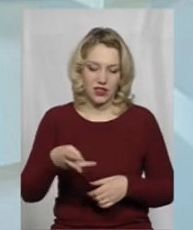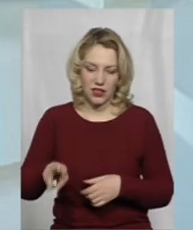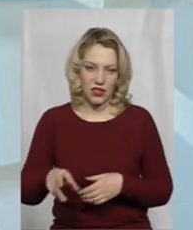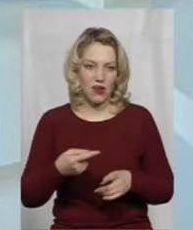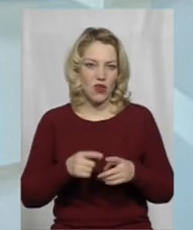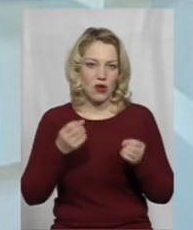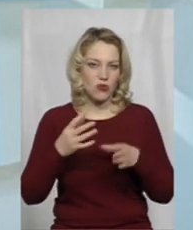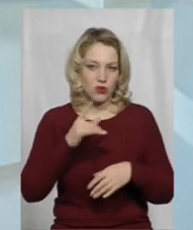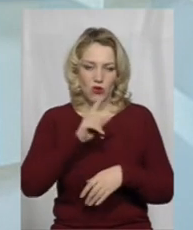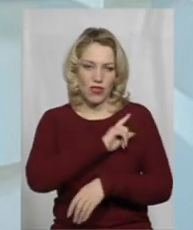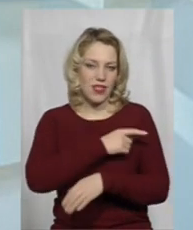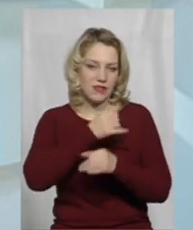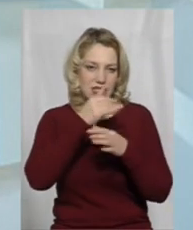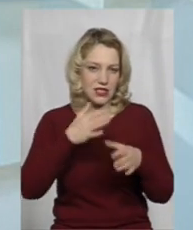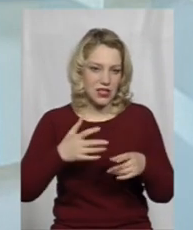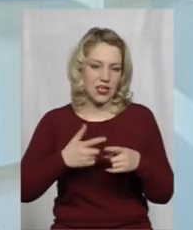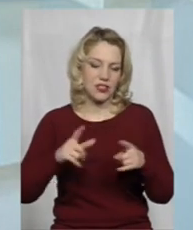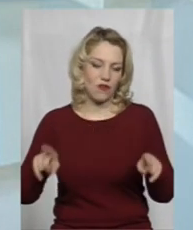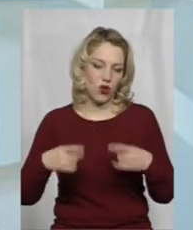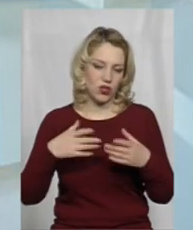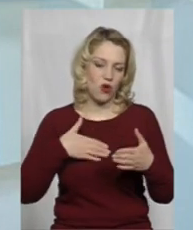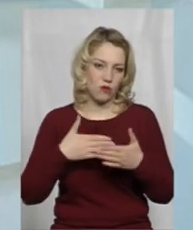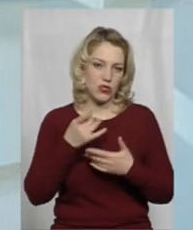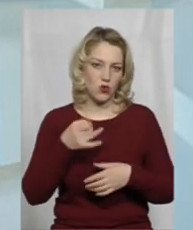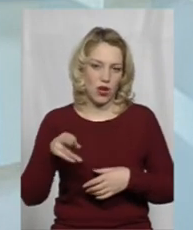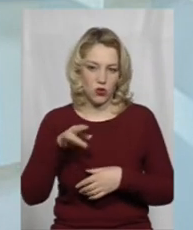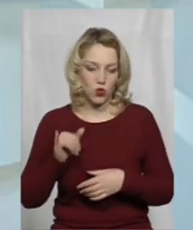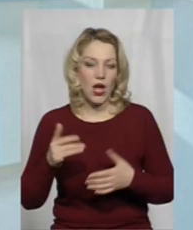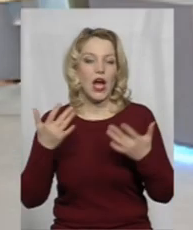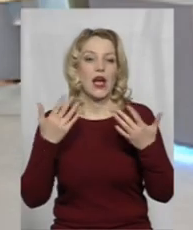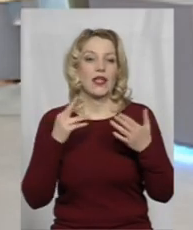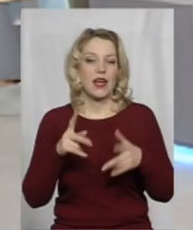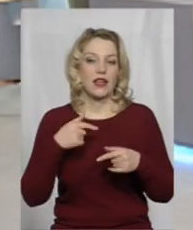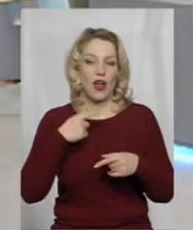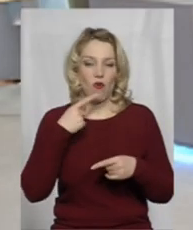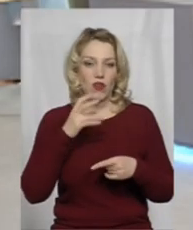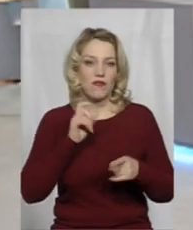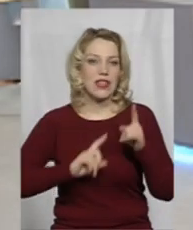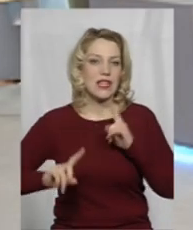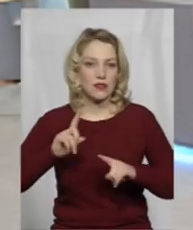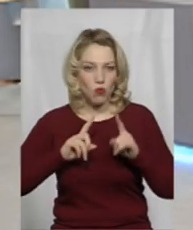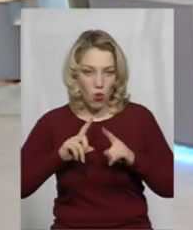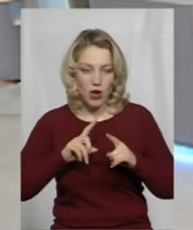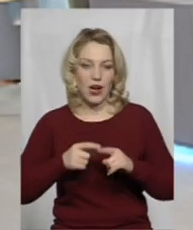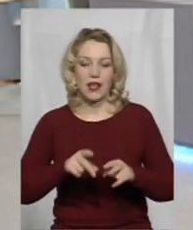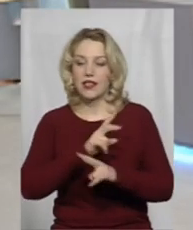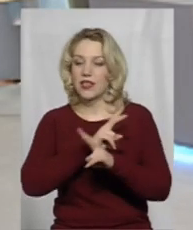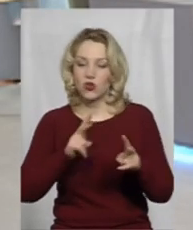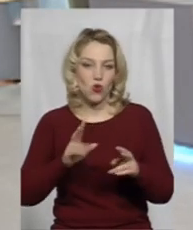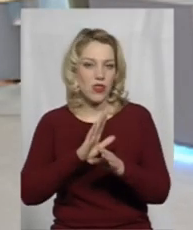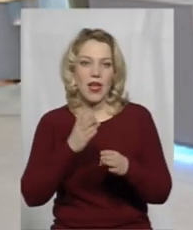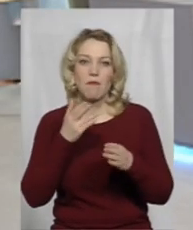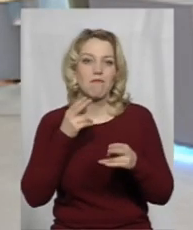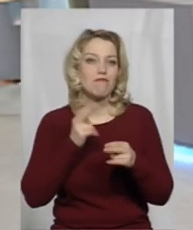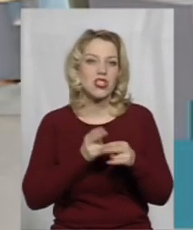вони просто не в силі створити громадську раду. Але, як я вже говорив на зборах, ніхто не мішає